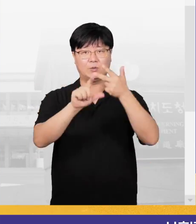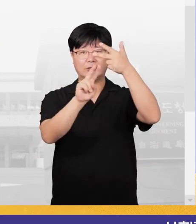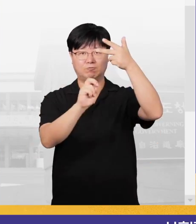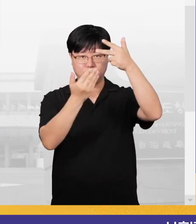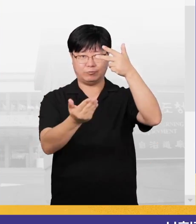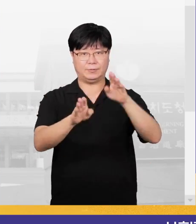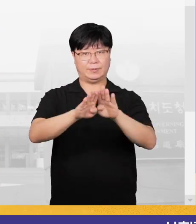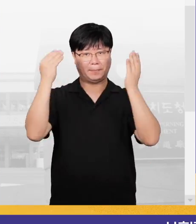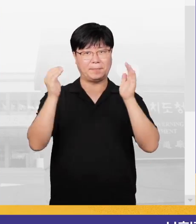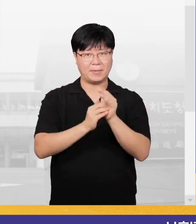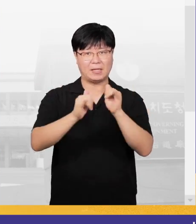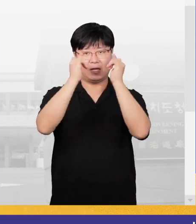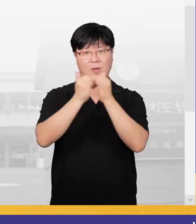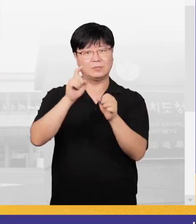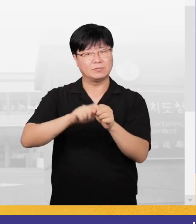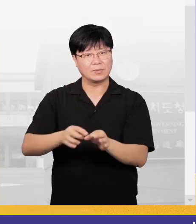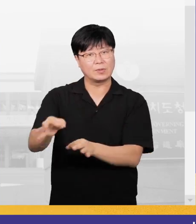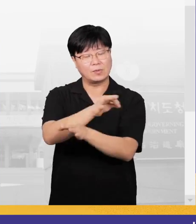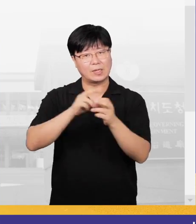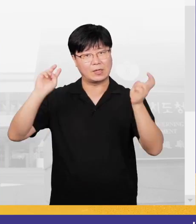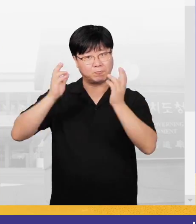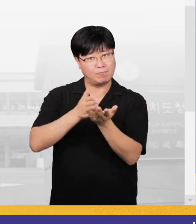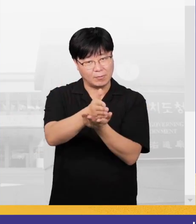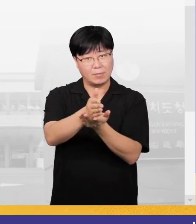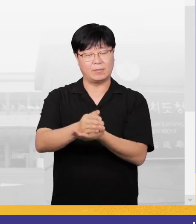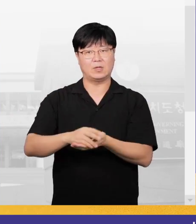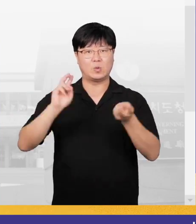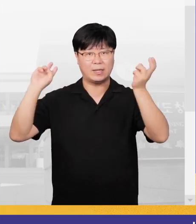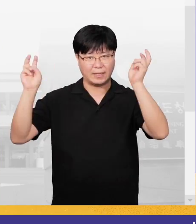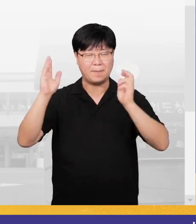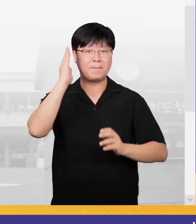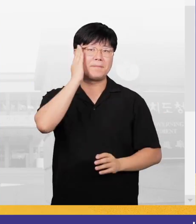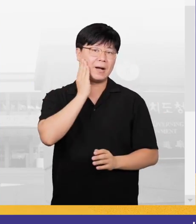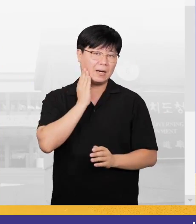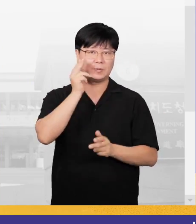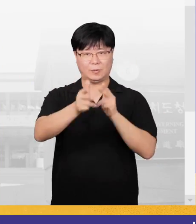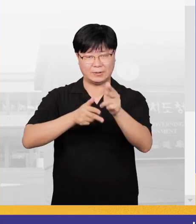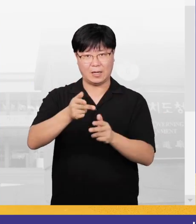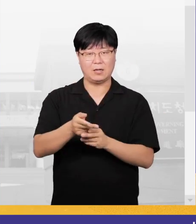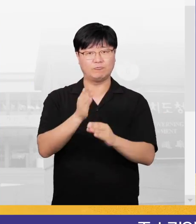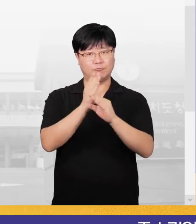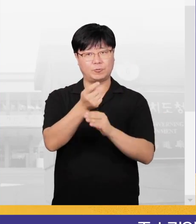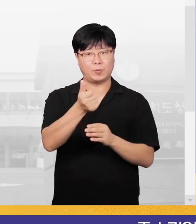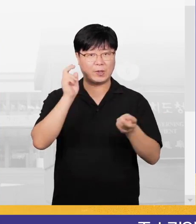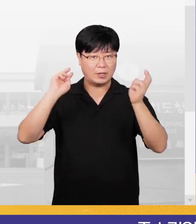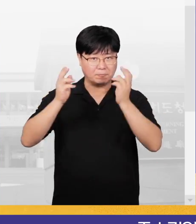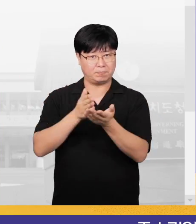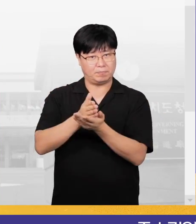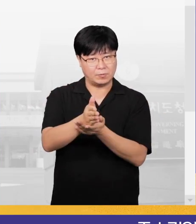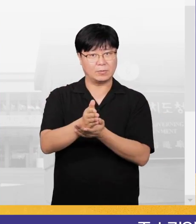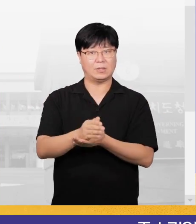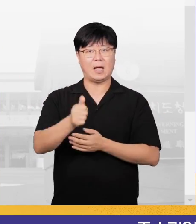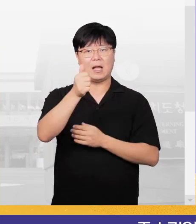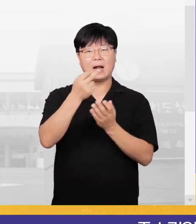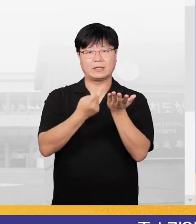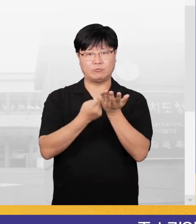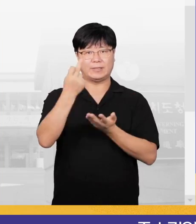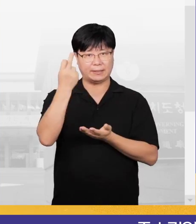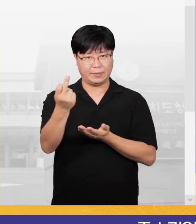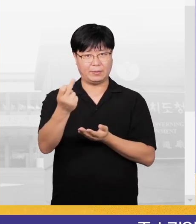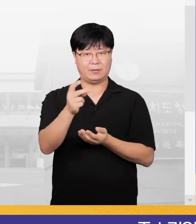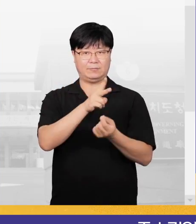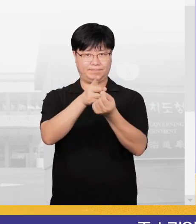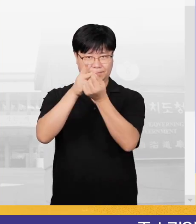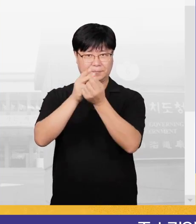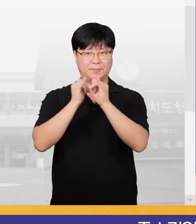29일 개최됐습니다. 사회적 경제기업 분야에서는 주식회사 파란 공장이, 중소기업 분야에서는 주식회사